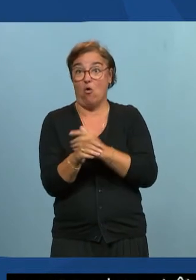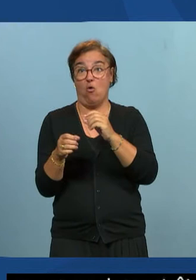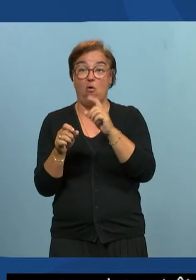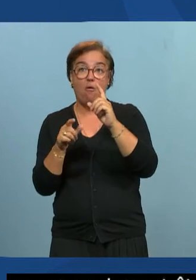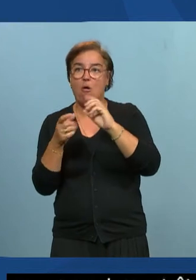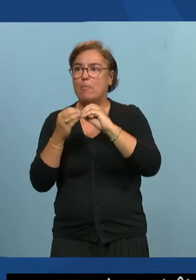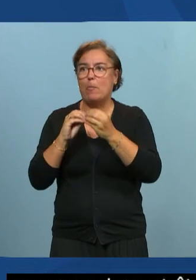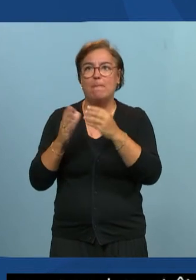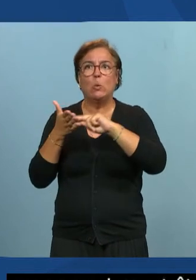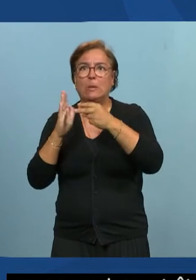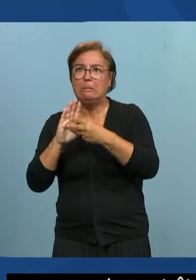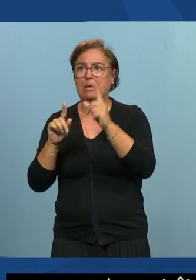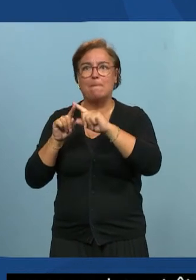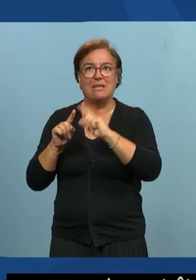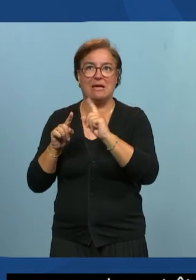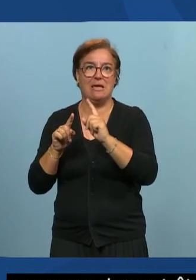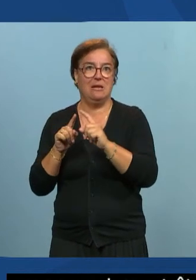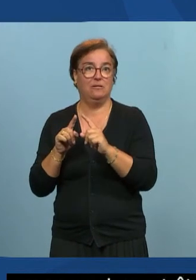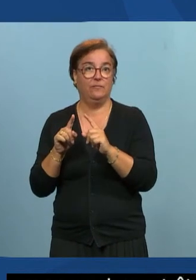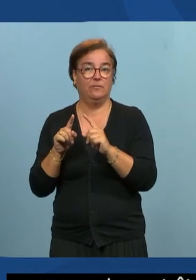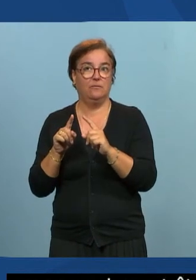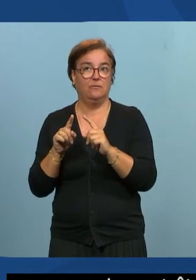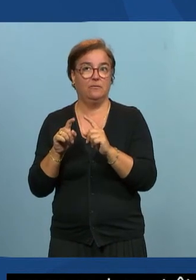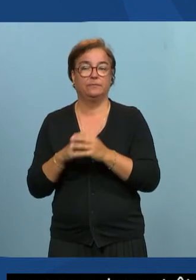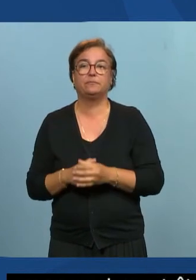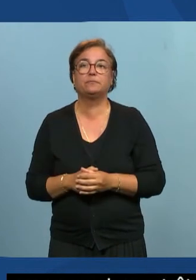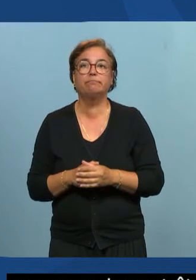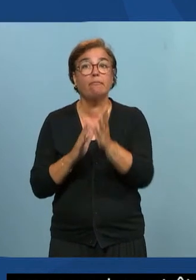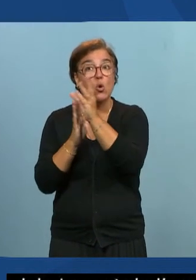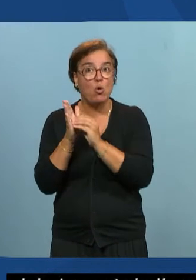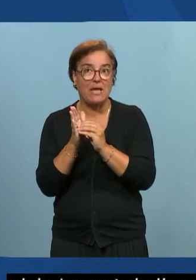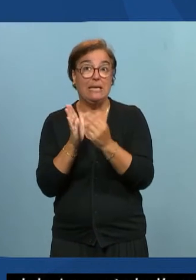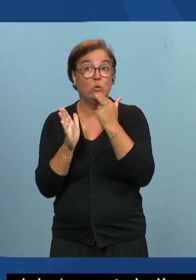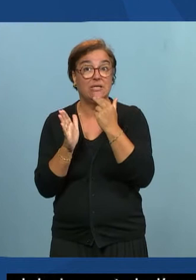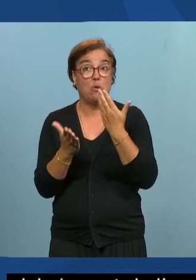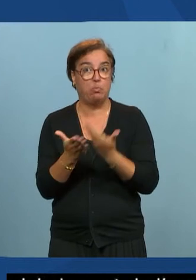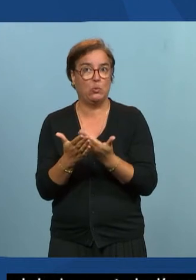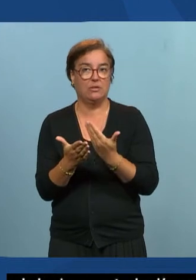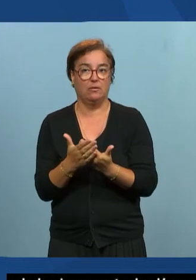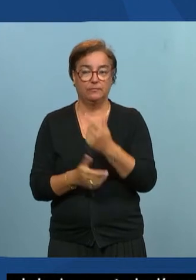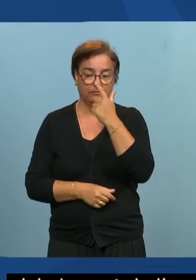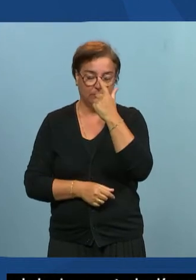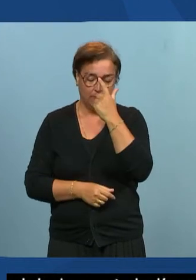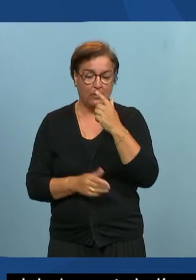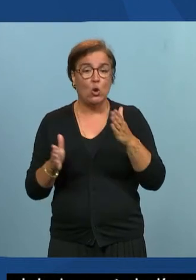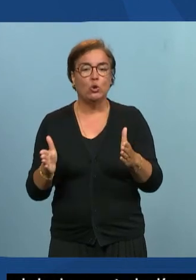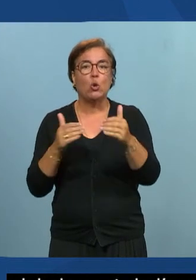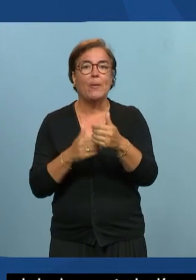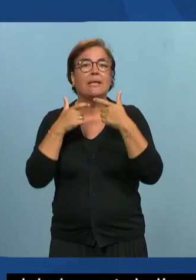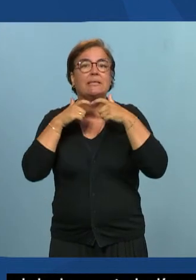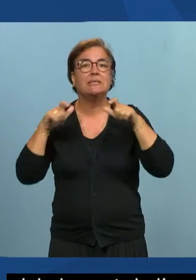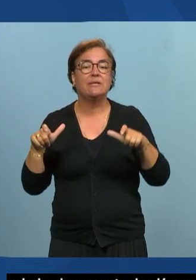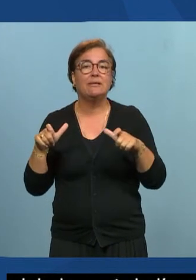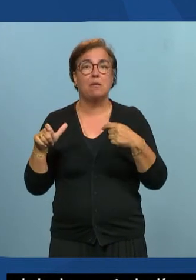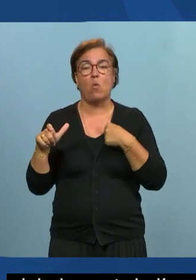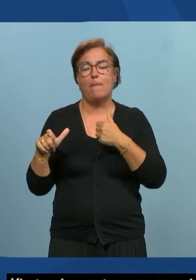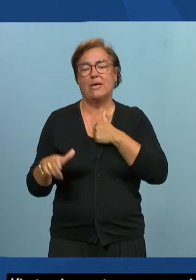passer après. Ce modèle nous sert principalement à ça. Vous allez voir que dans le domaine de l'accessibilité, moi, personnellement, c'est quelque